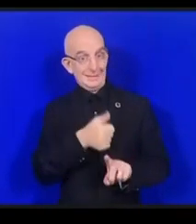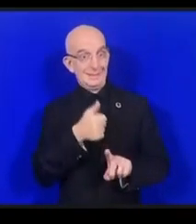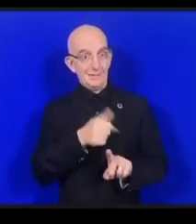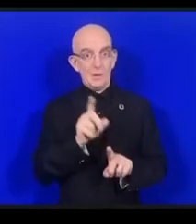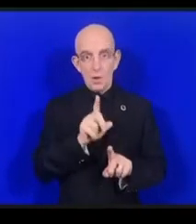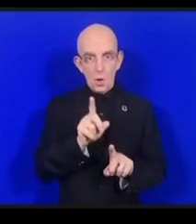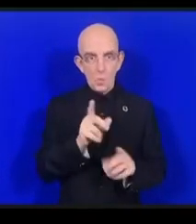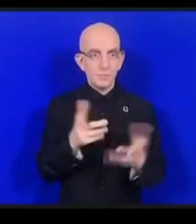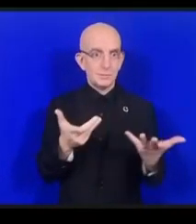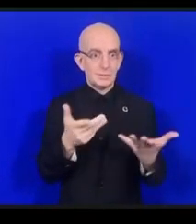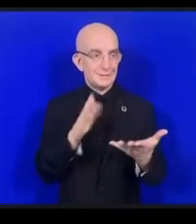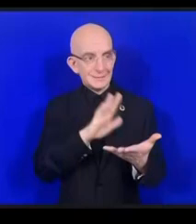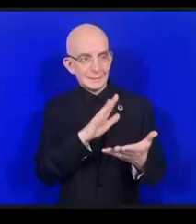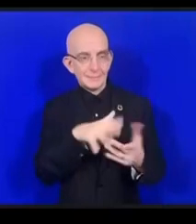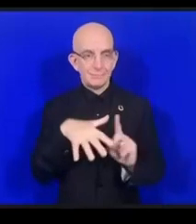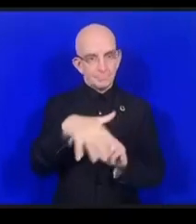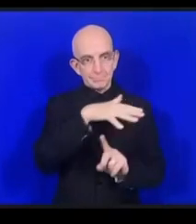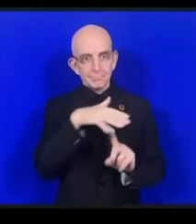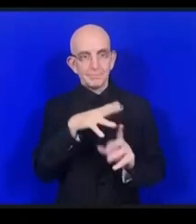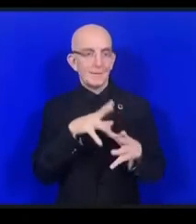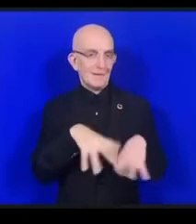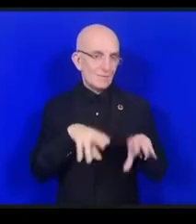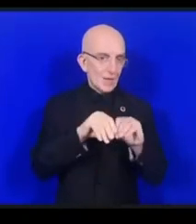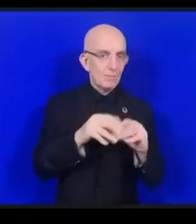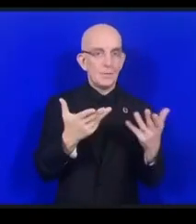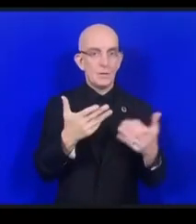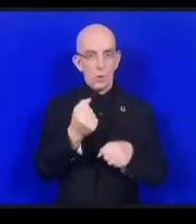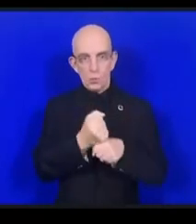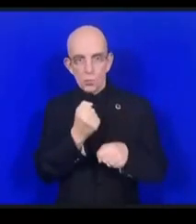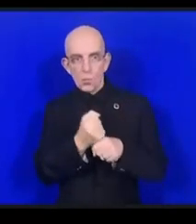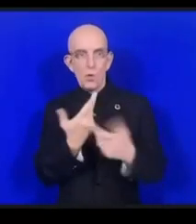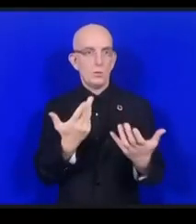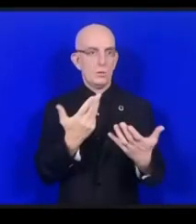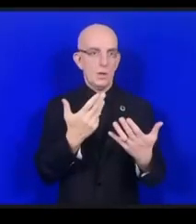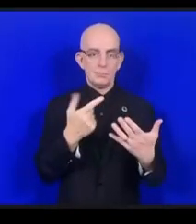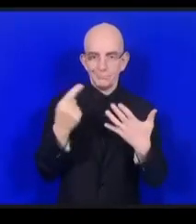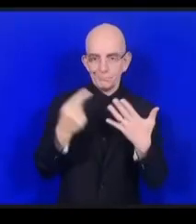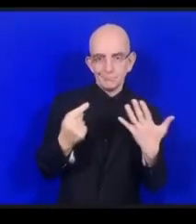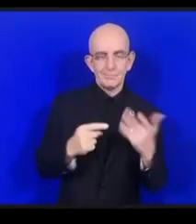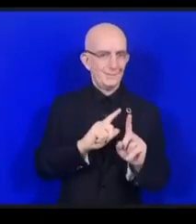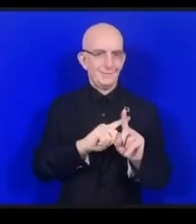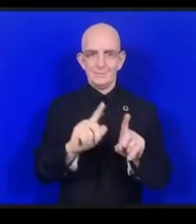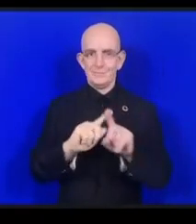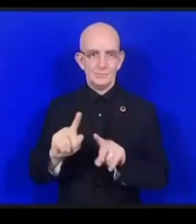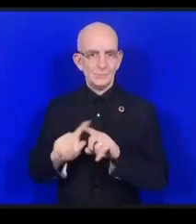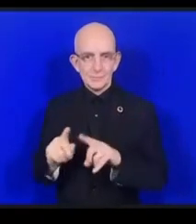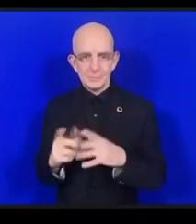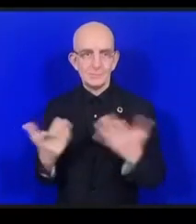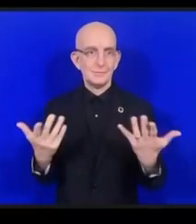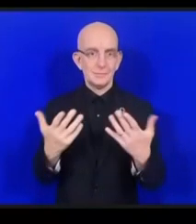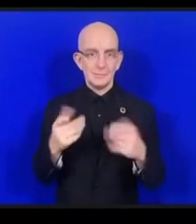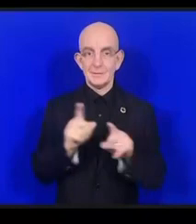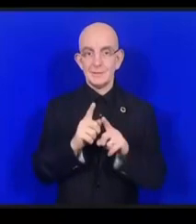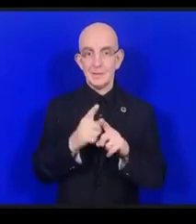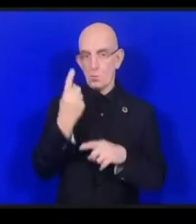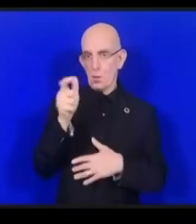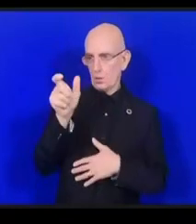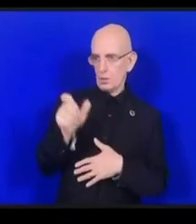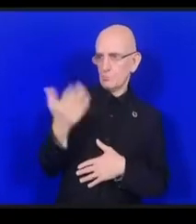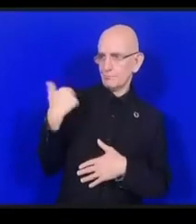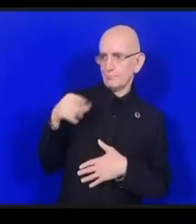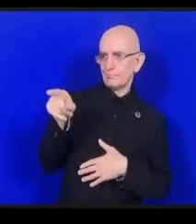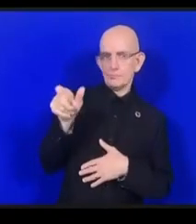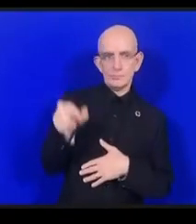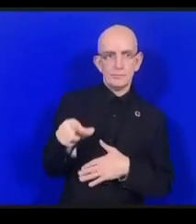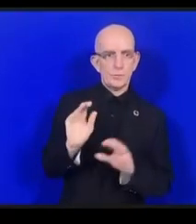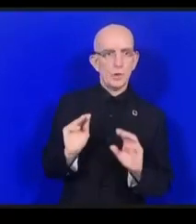-mêmes mais également pour leur communauté en tant que membres de la coalition des jeunes sur la valeur de l'Internet nous